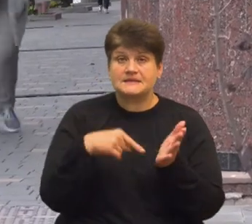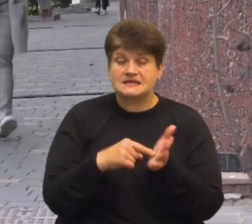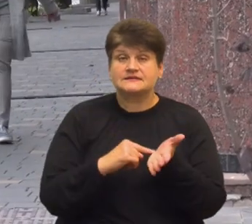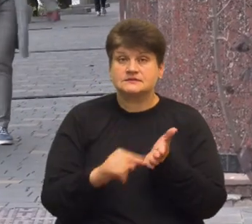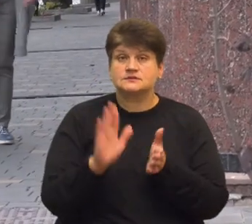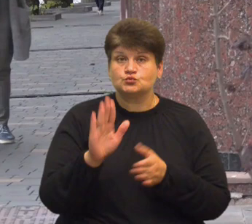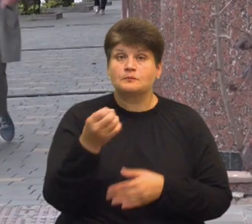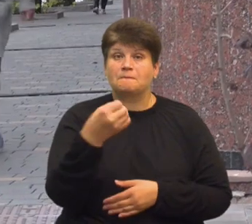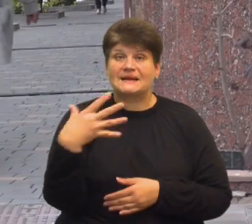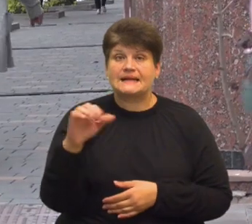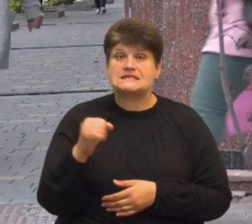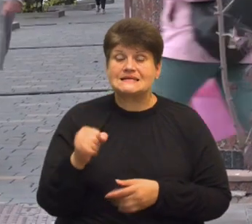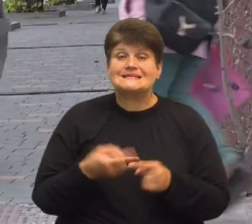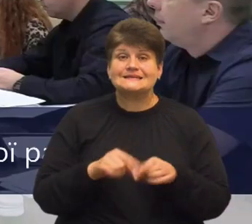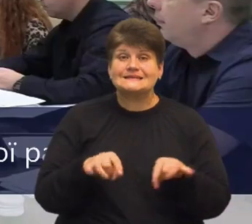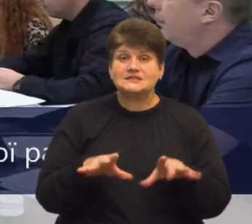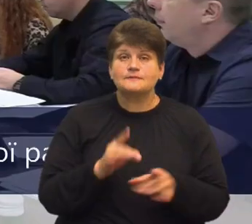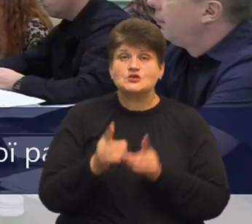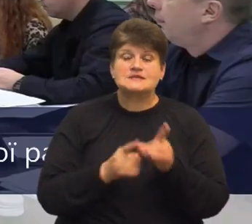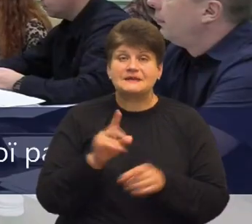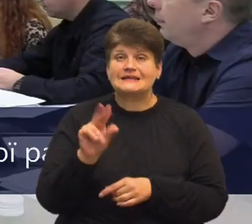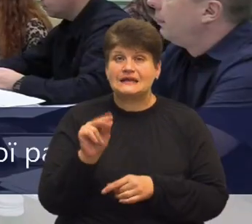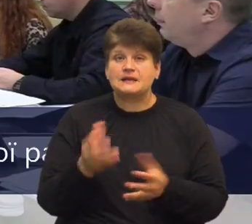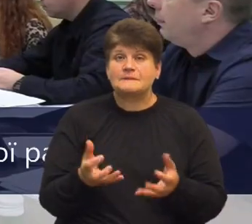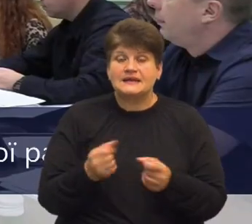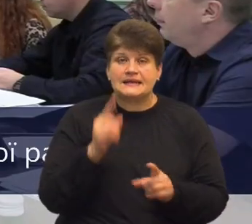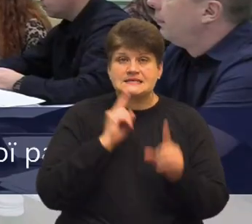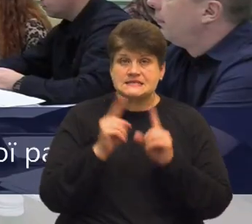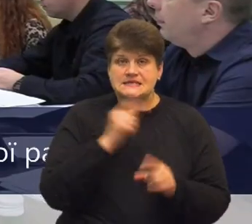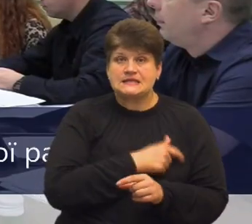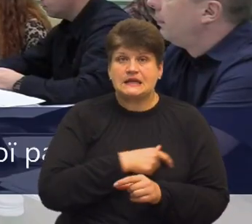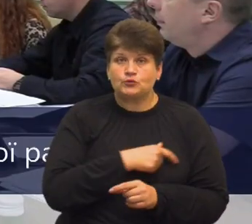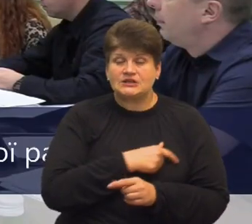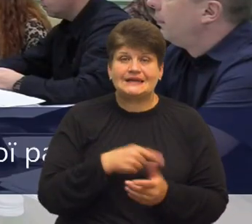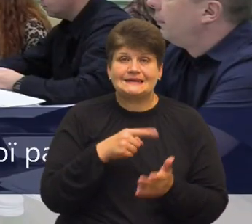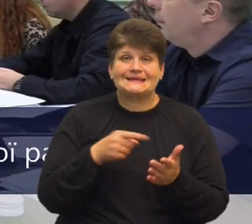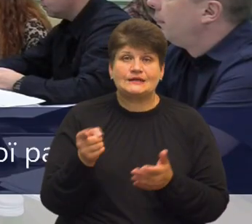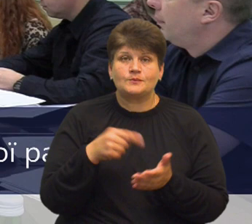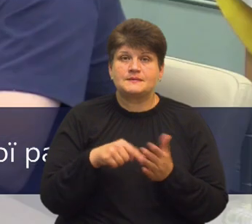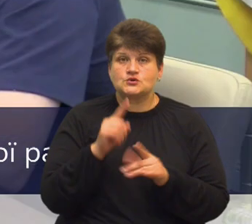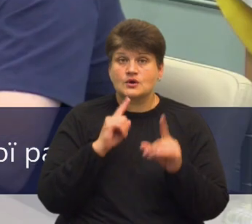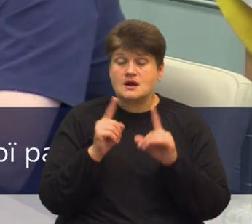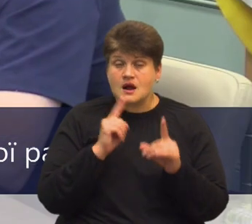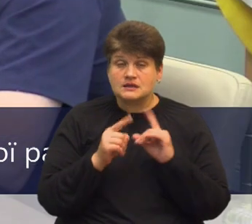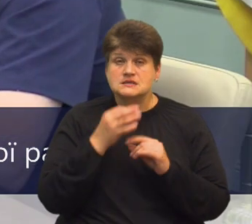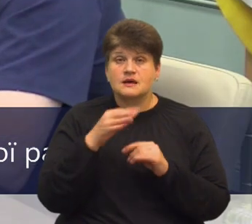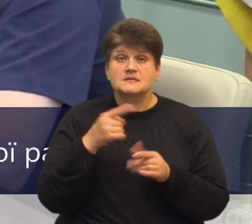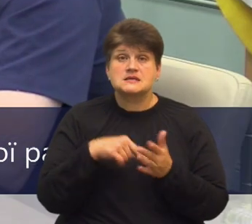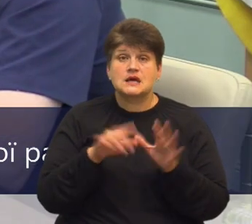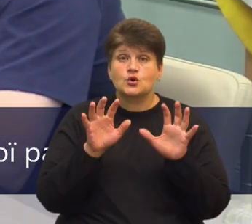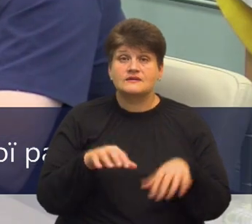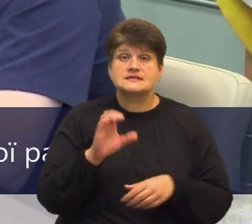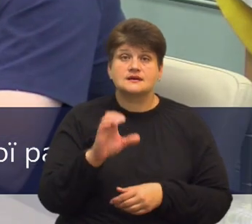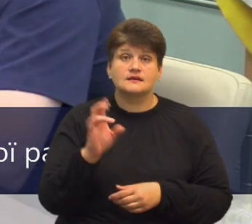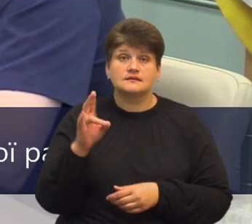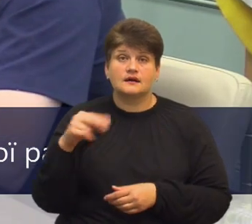15 серпня. Рішення про зміну дати прийняли під час сесії депутати Тернопільської міської ради. Як повідомив міський голова Сергій Надел,